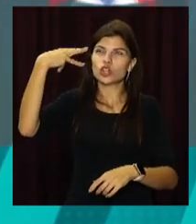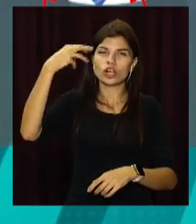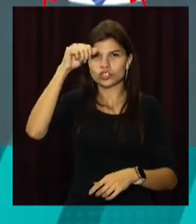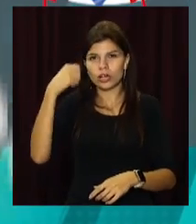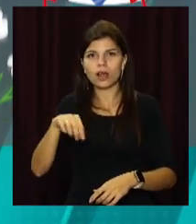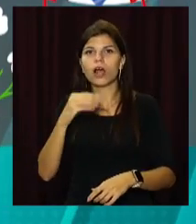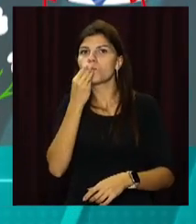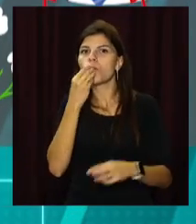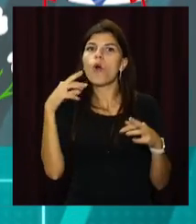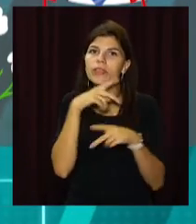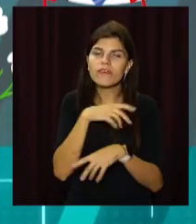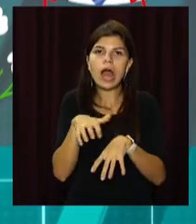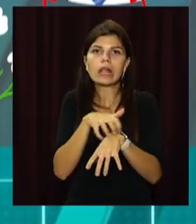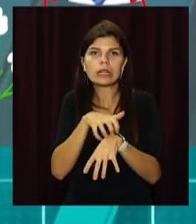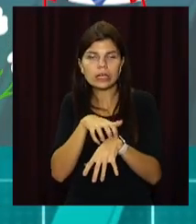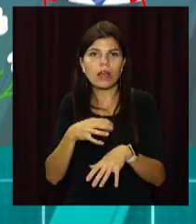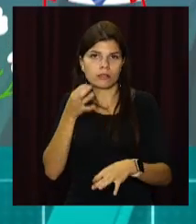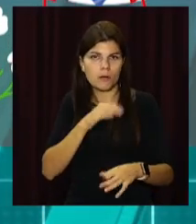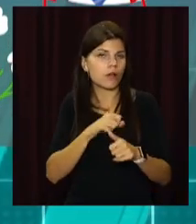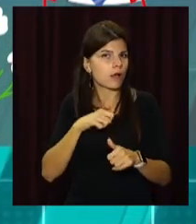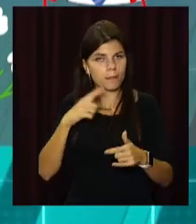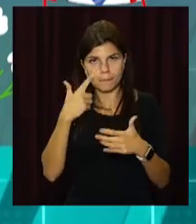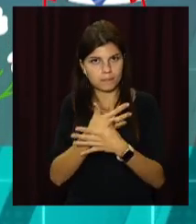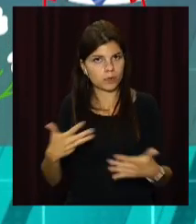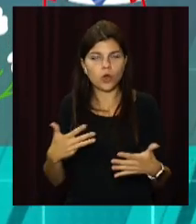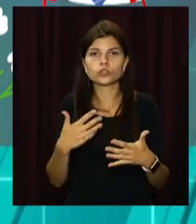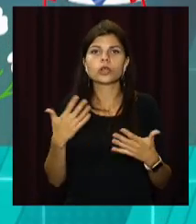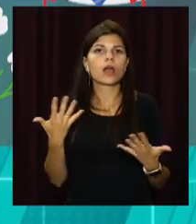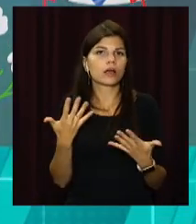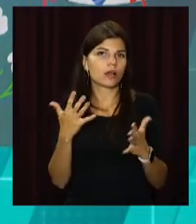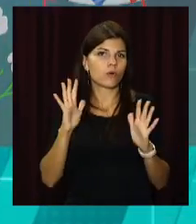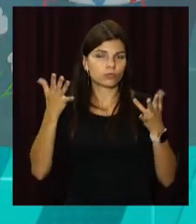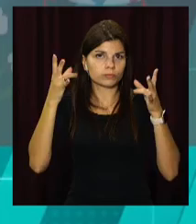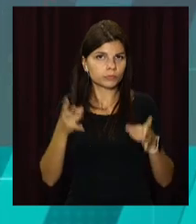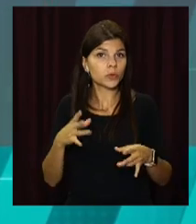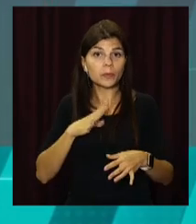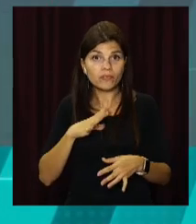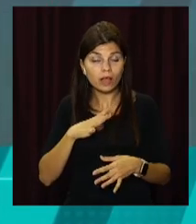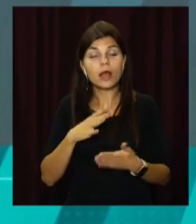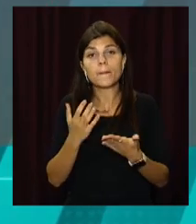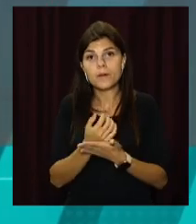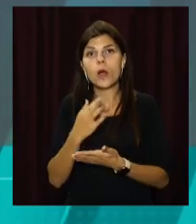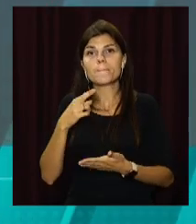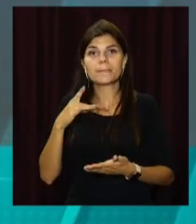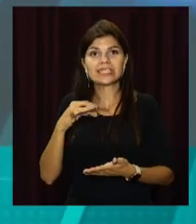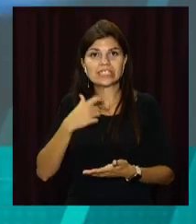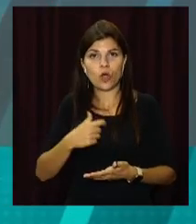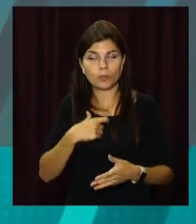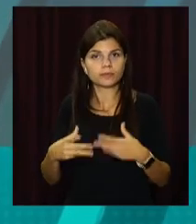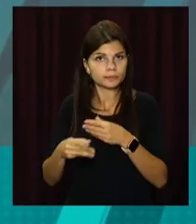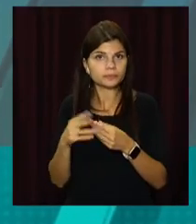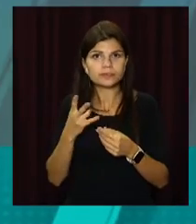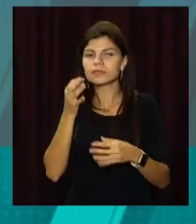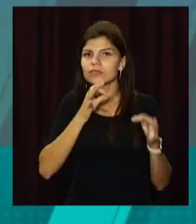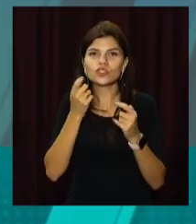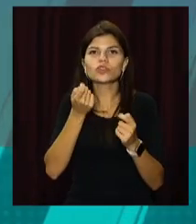удари, харчові отруєння, алергія – це найбільш поширені недуги, які підстерігають відпочивальників. Тож при собі варто мати мінімальний